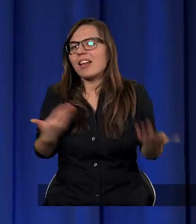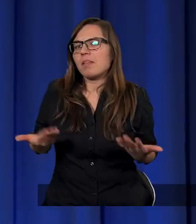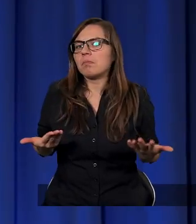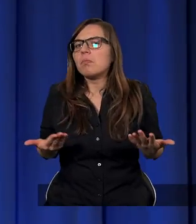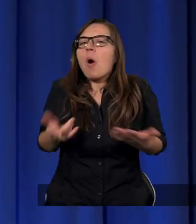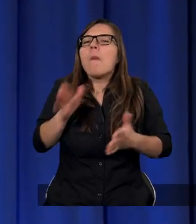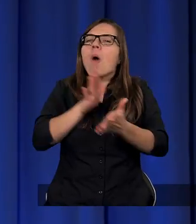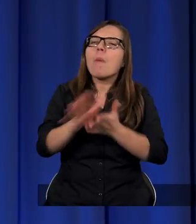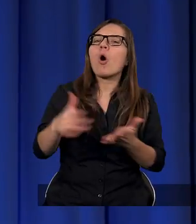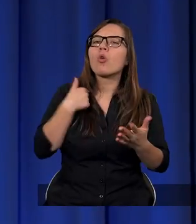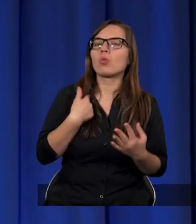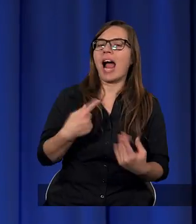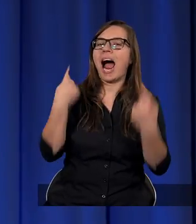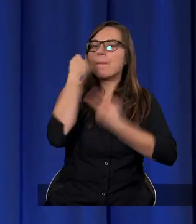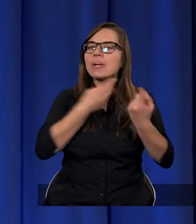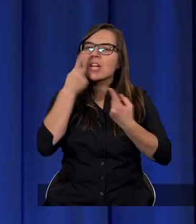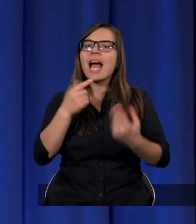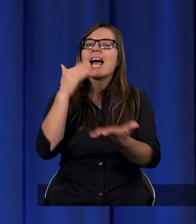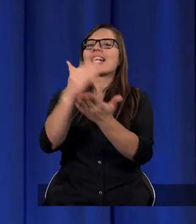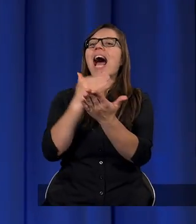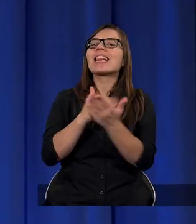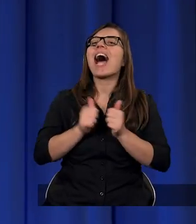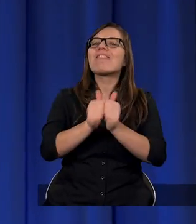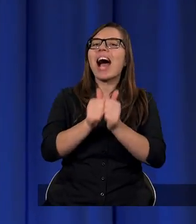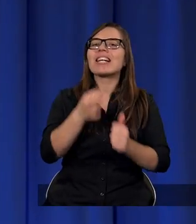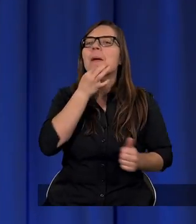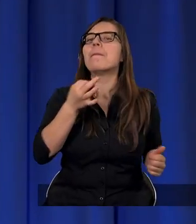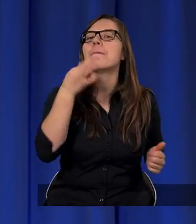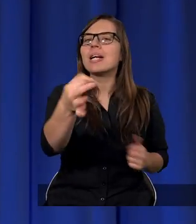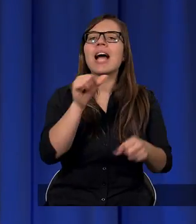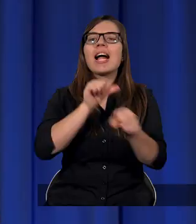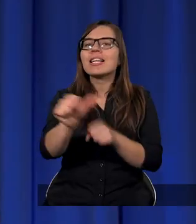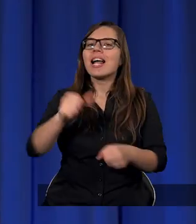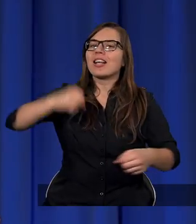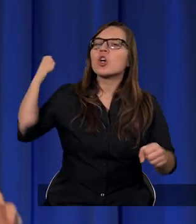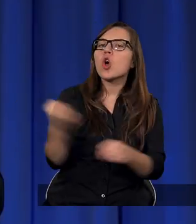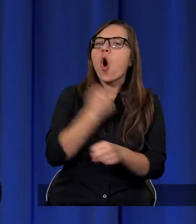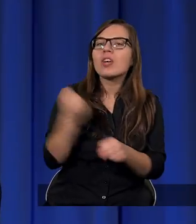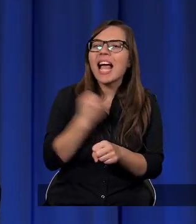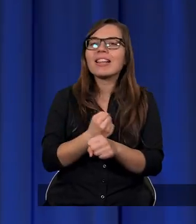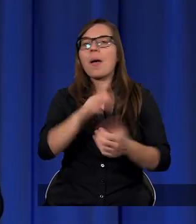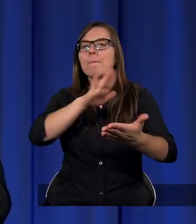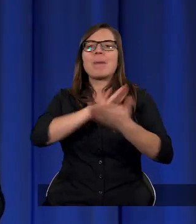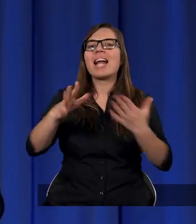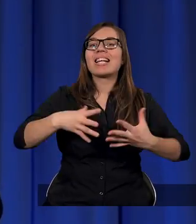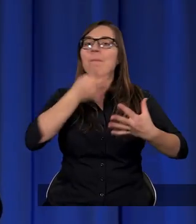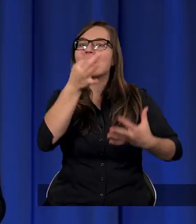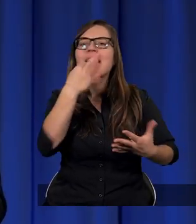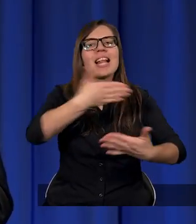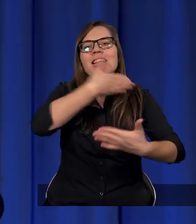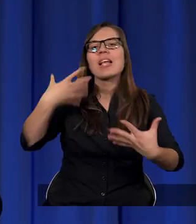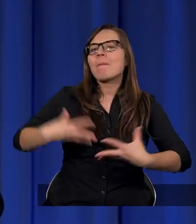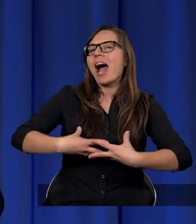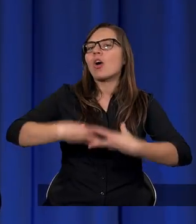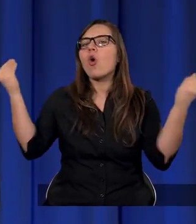Myślę, że zadawanie pytań jest konieczne. Bez zadawania pytań nie ma rozwoju. Bez zadawania pytań stoimy w